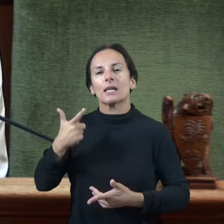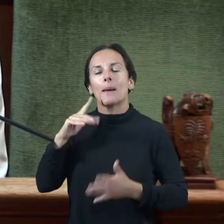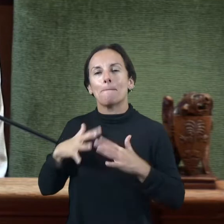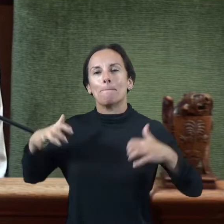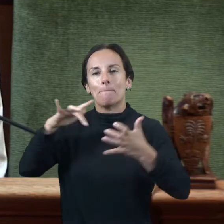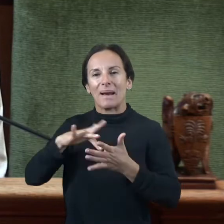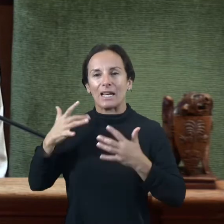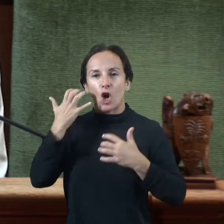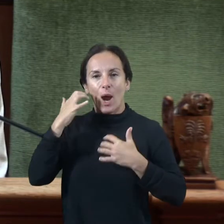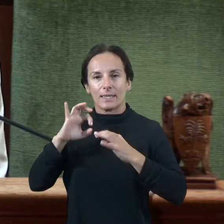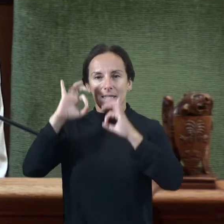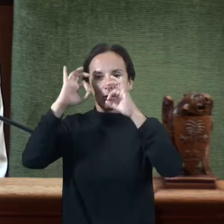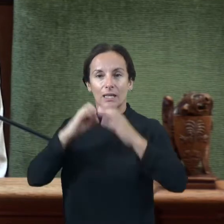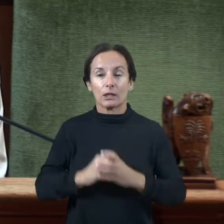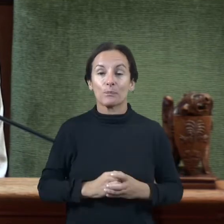permanent